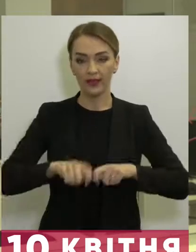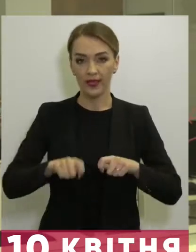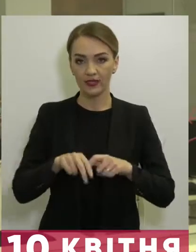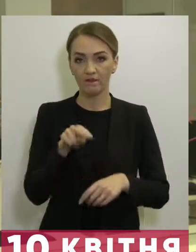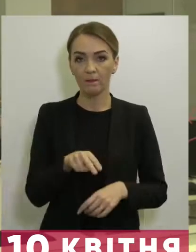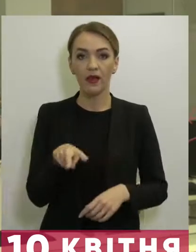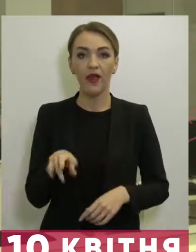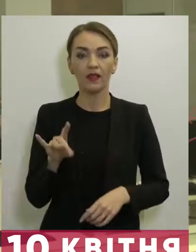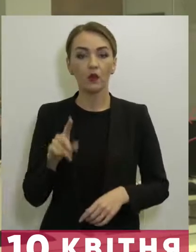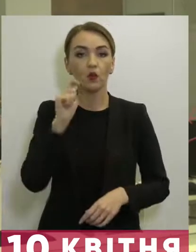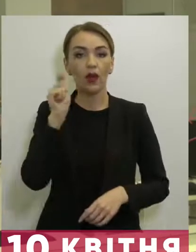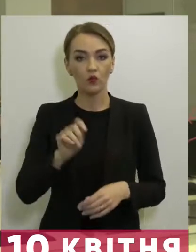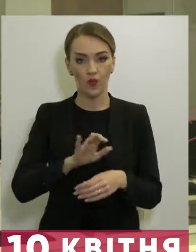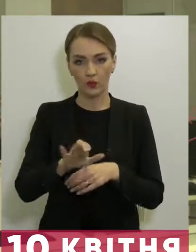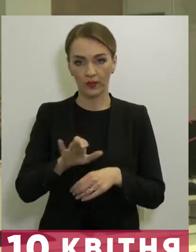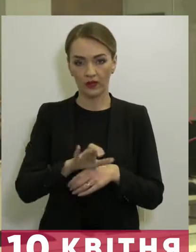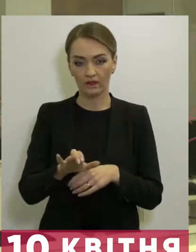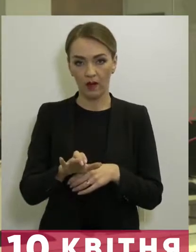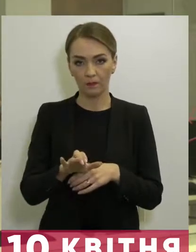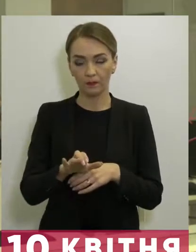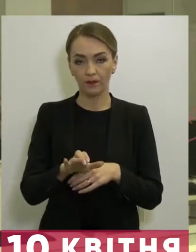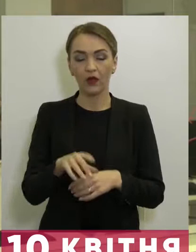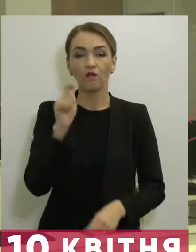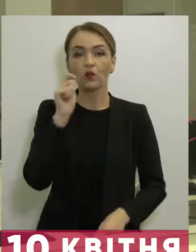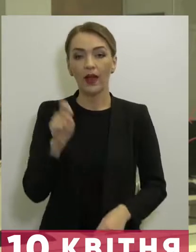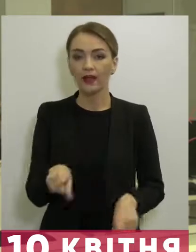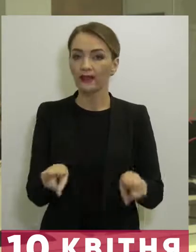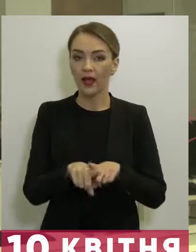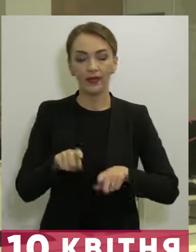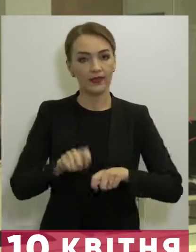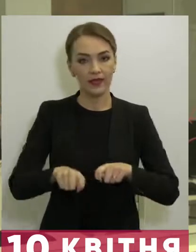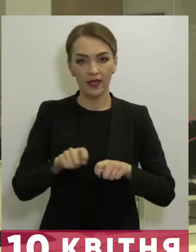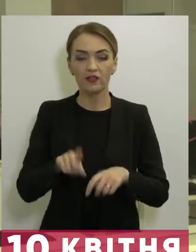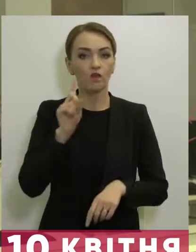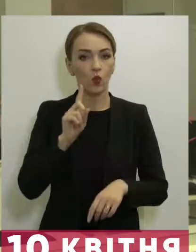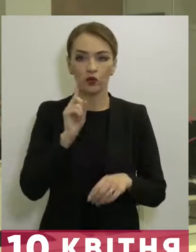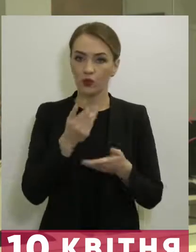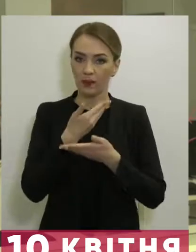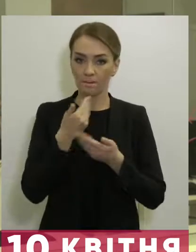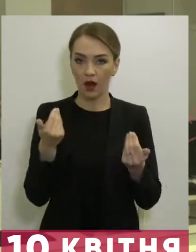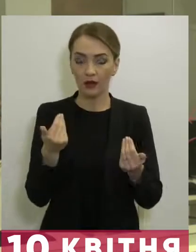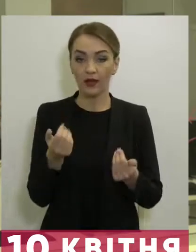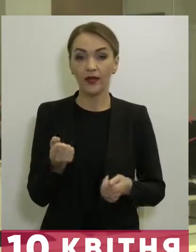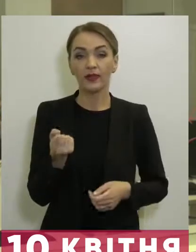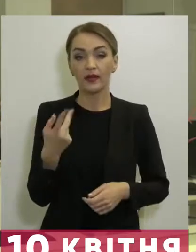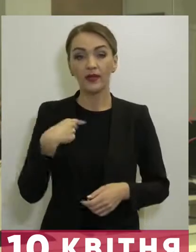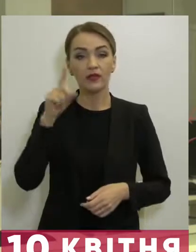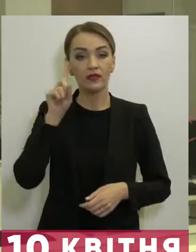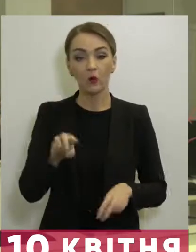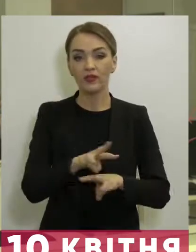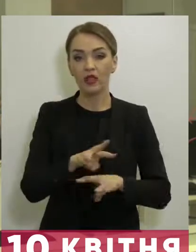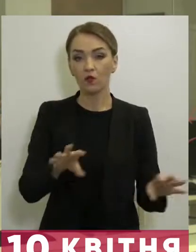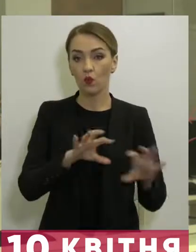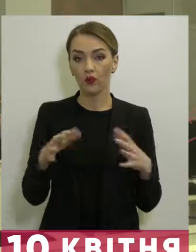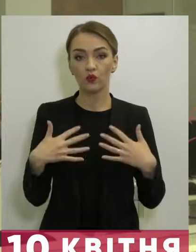ПЛР українського виробництва. В Україні таких тестів поки що немає. Наскільки я знаю, Міністерство охорони